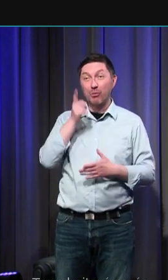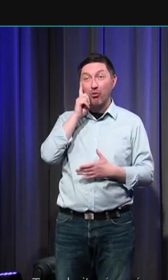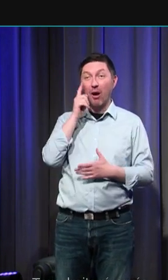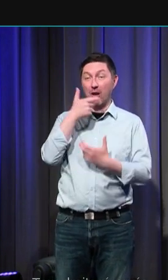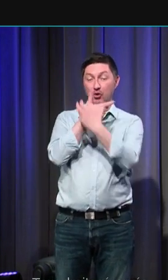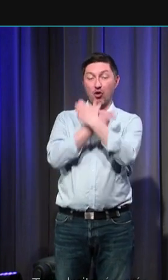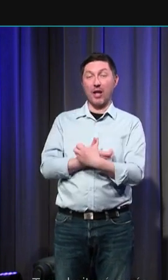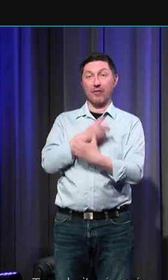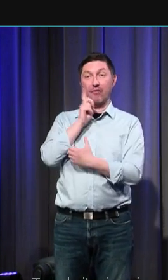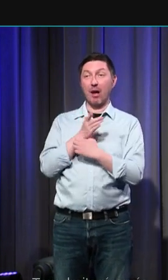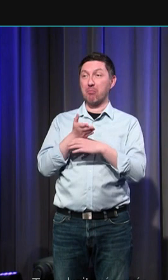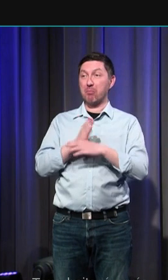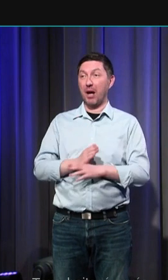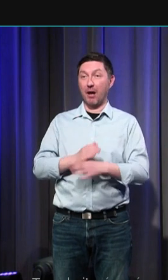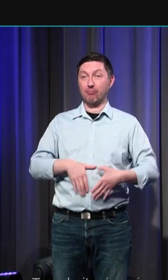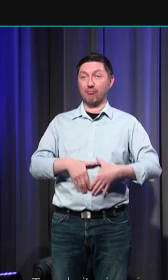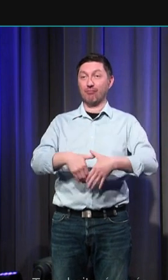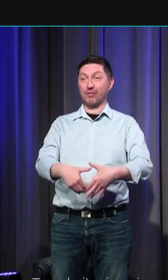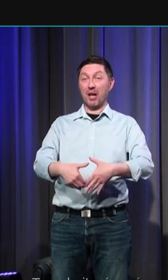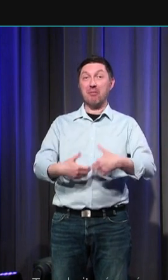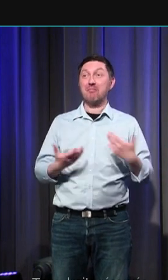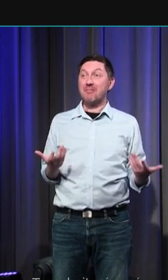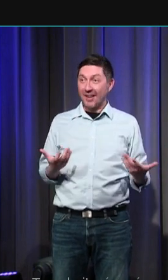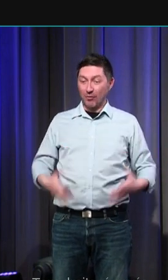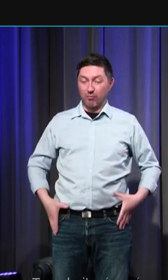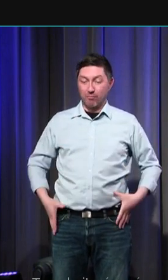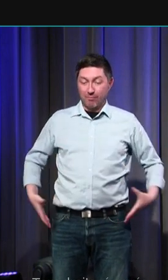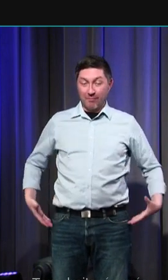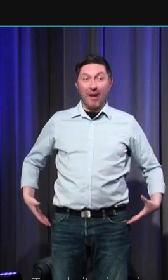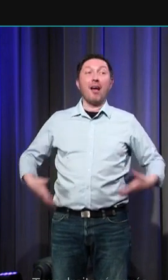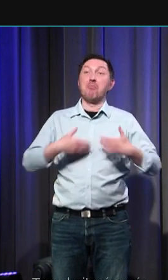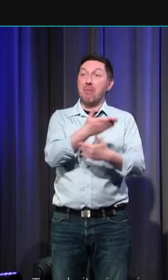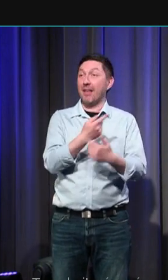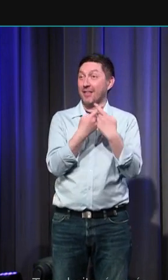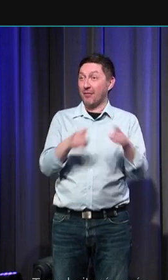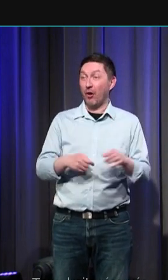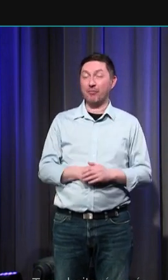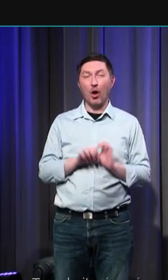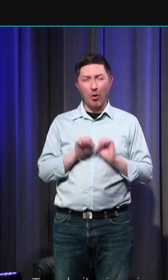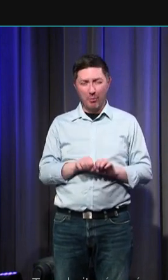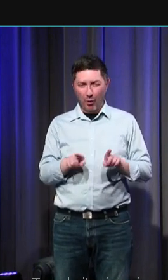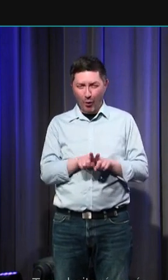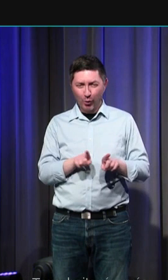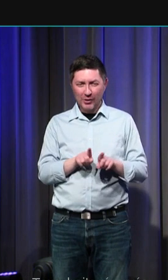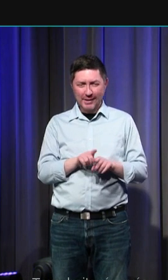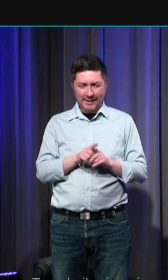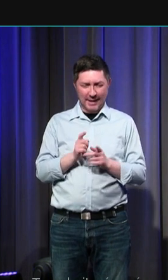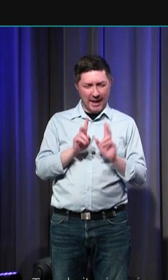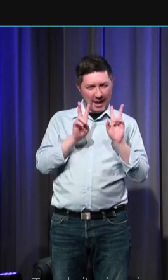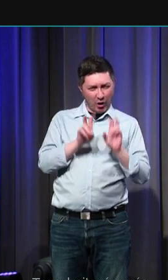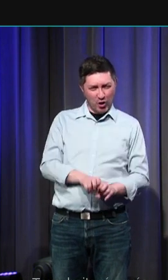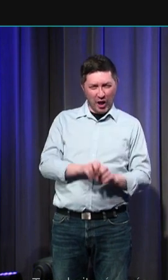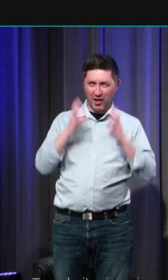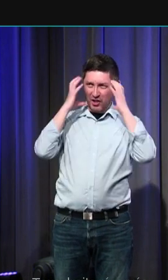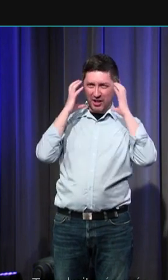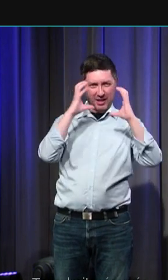éventuellement des bébés sinon tous les squelettes sont identiques on peut estimer l'âge au décès en étudiant les structures crâniennes on peut